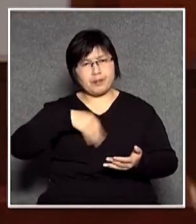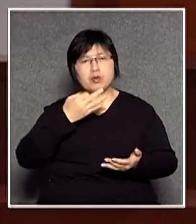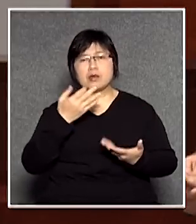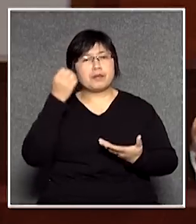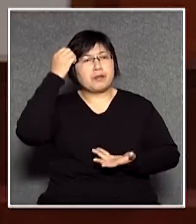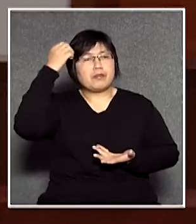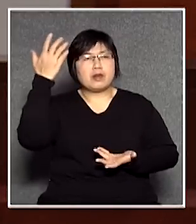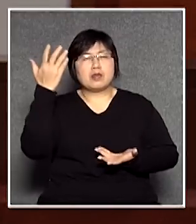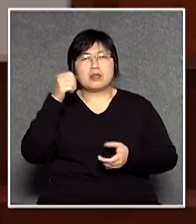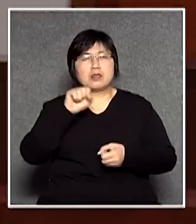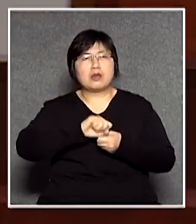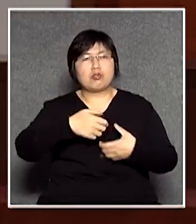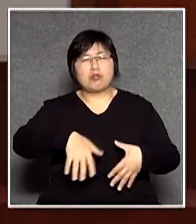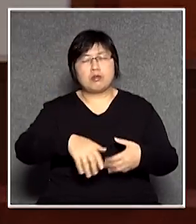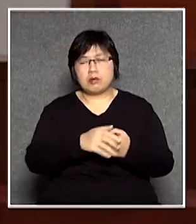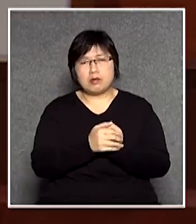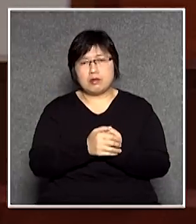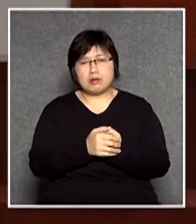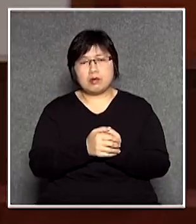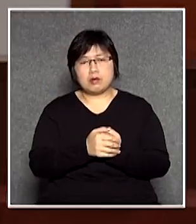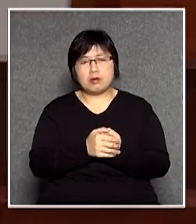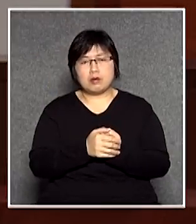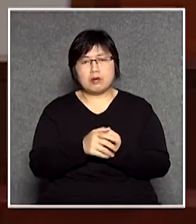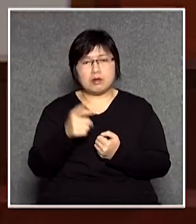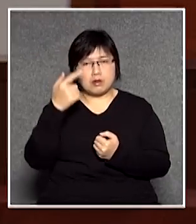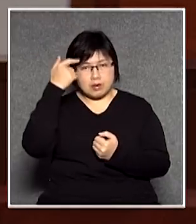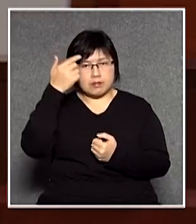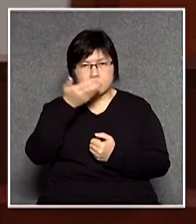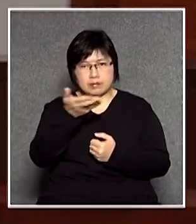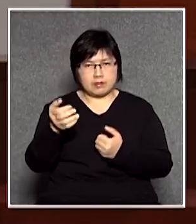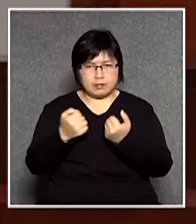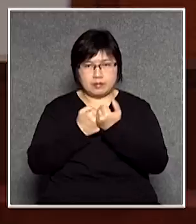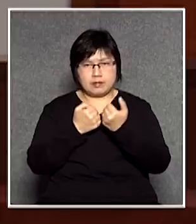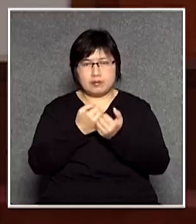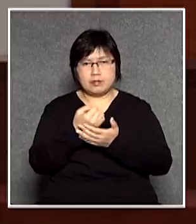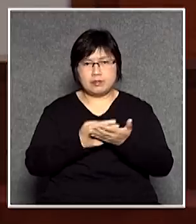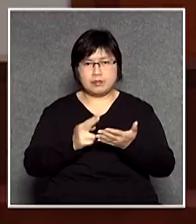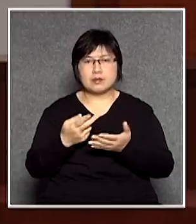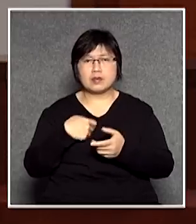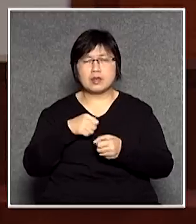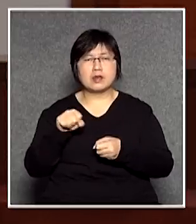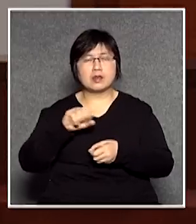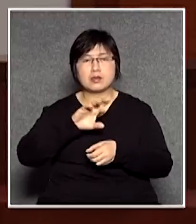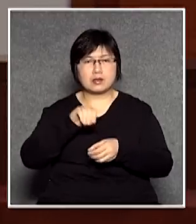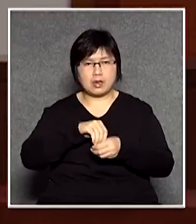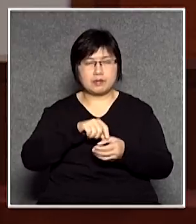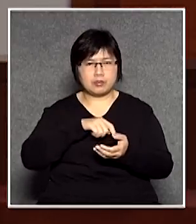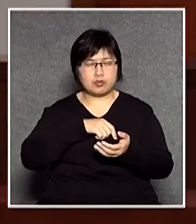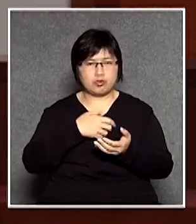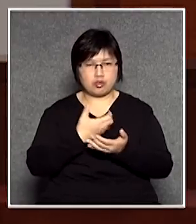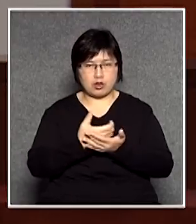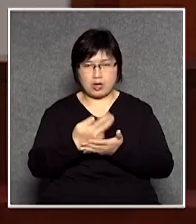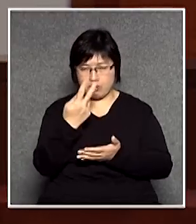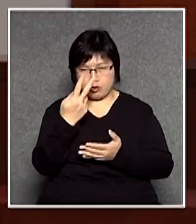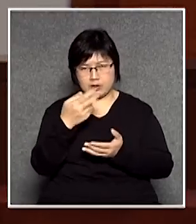了那個算了我希望大家能夠支持這個修正案只是加入罪行兩個字而已那就是